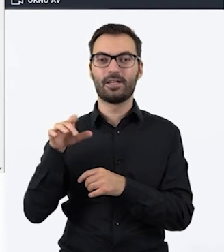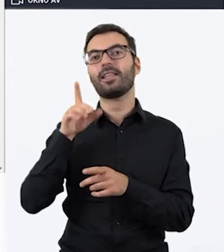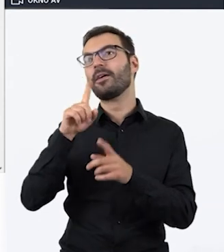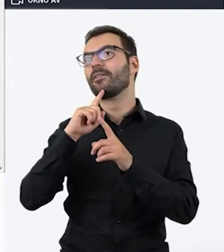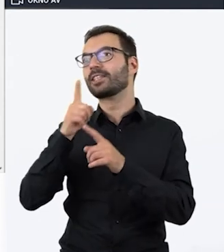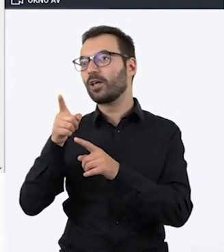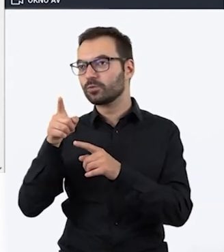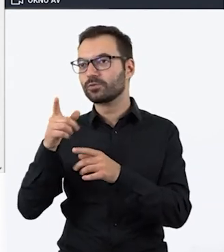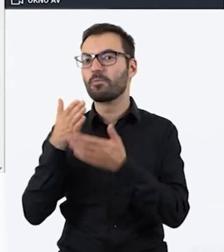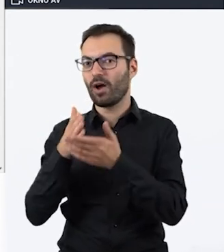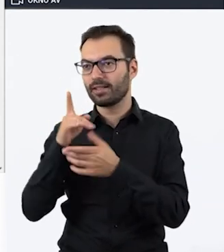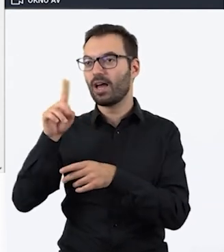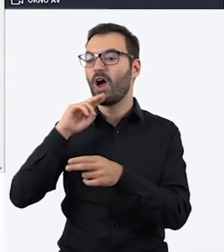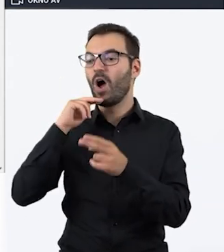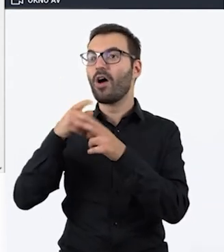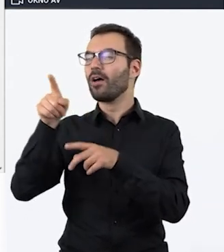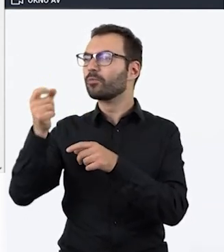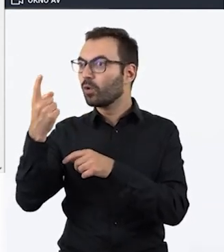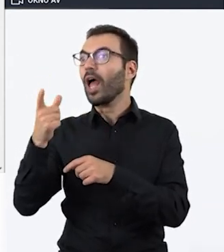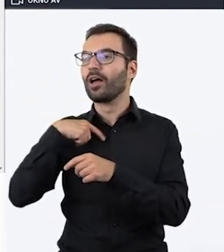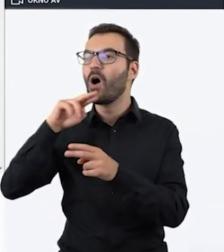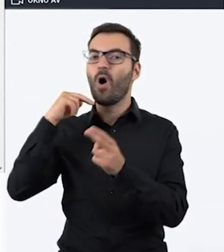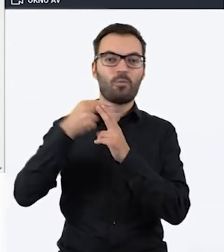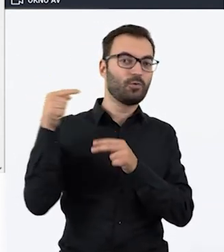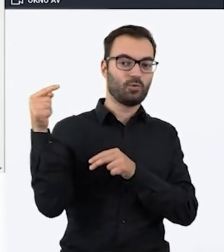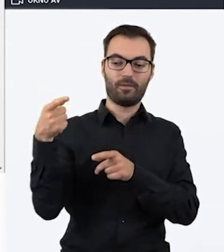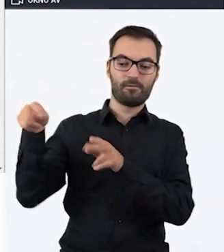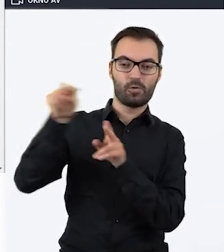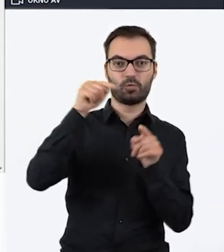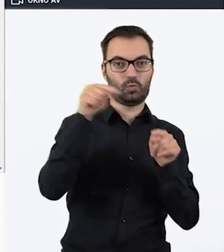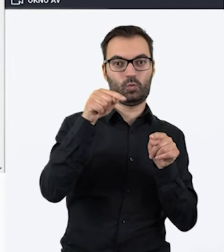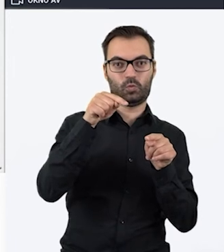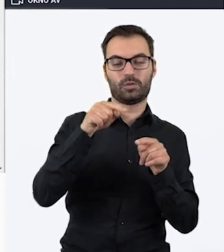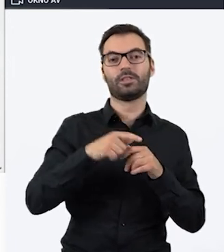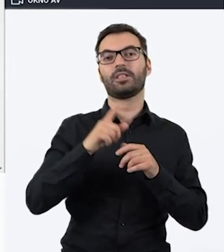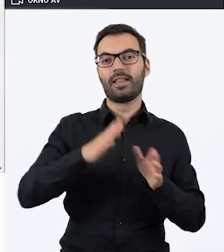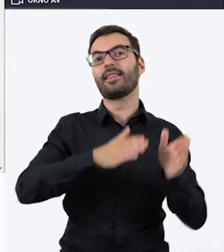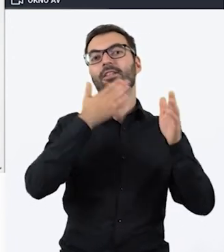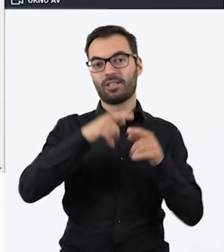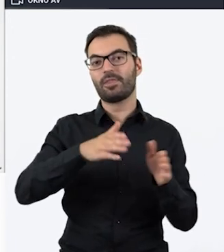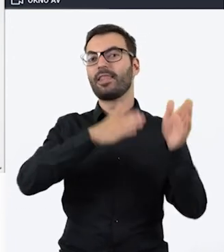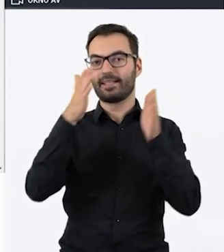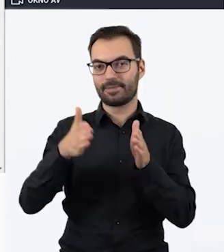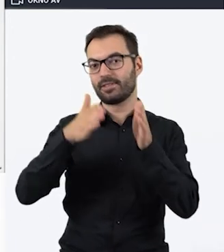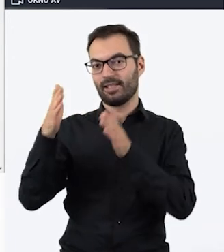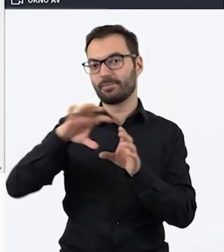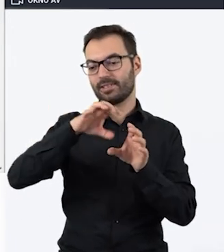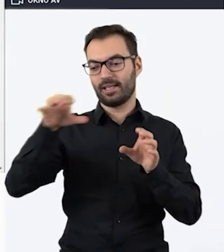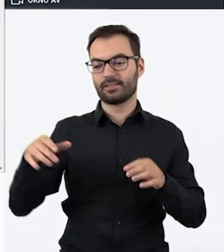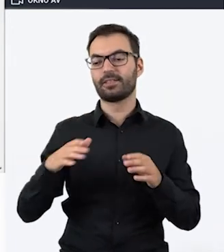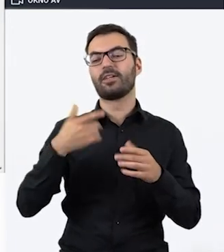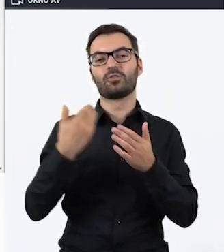odpowiedź trzeba będzie znowu tutaj wpisać w kolejnym okienku, aby przejść do kolejnej sekcji. Znowu kolejne